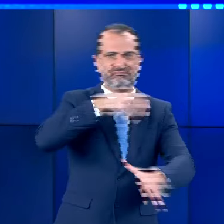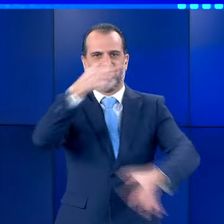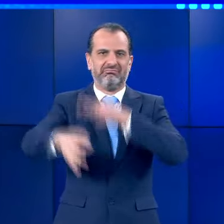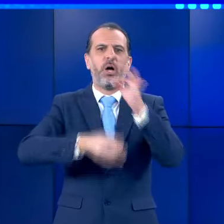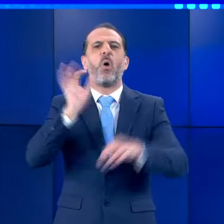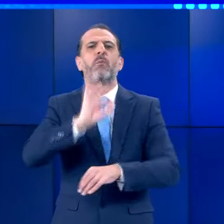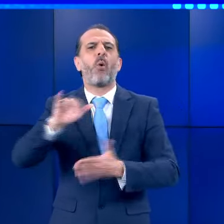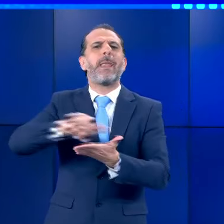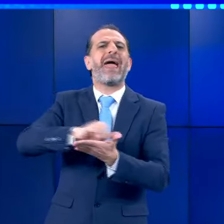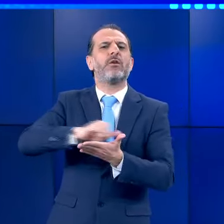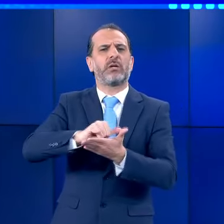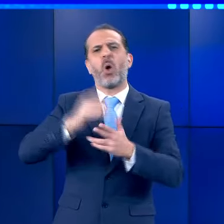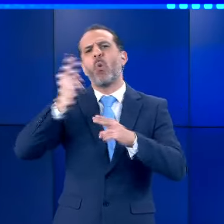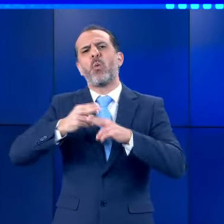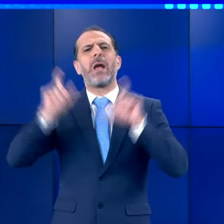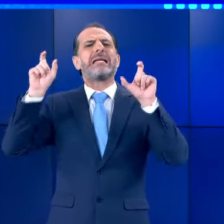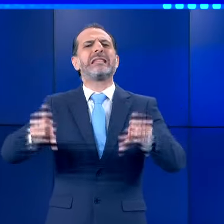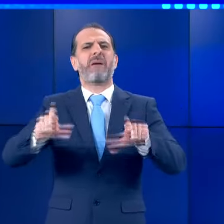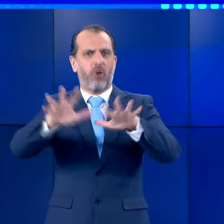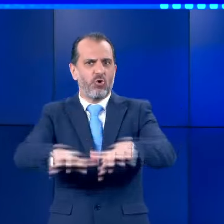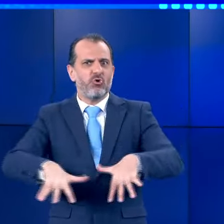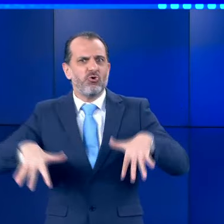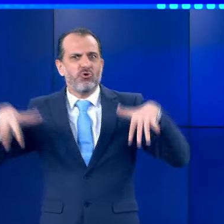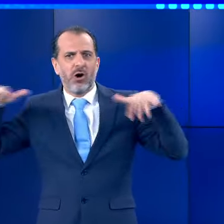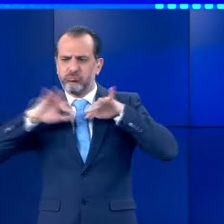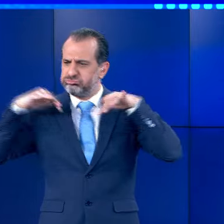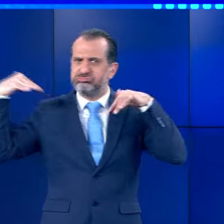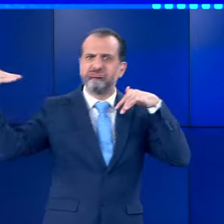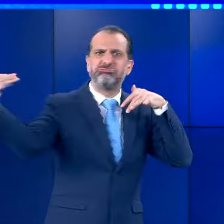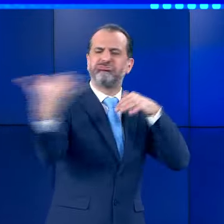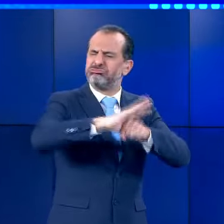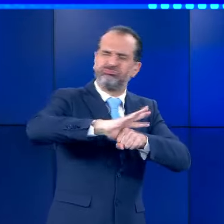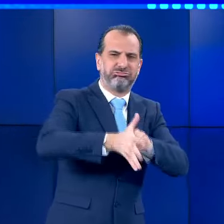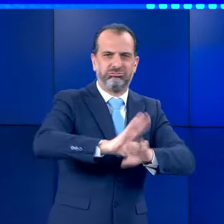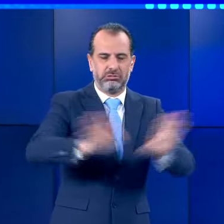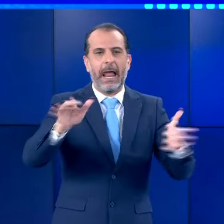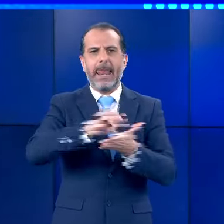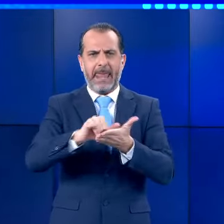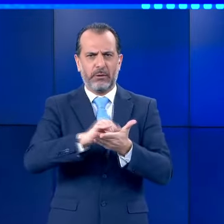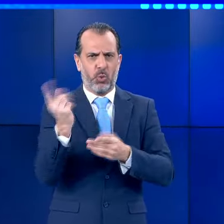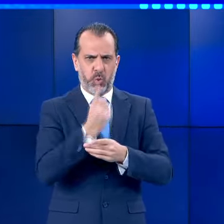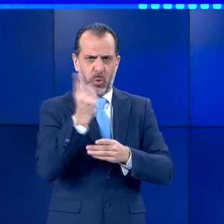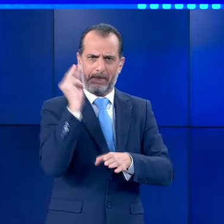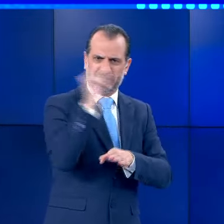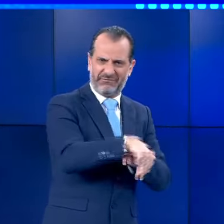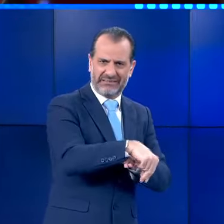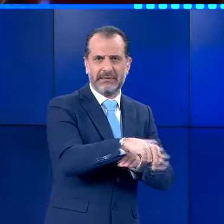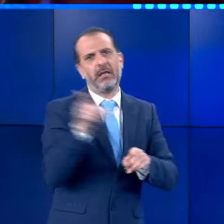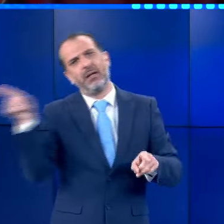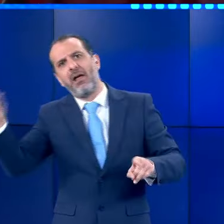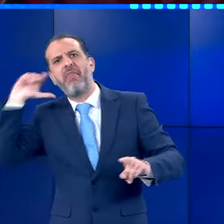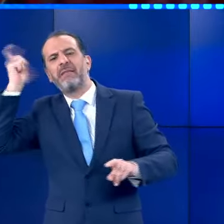και στο στάδιο Madison Square Garden δεν έπεφτε καρφίτσα σε μια πολιτεία που δεν είναι με το μέρος των Ρεμπουμπλικάνων. Ο